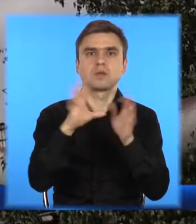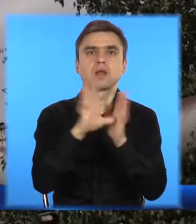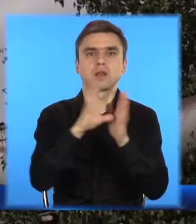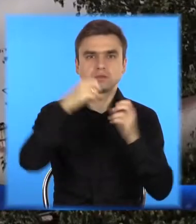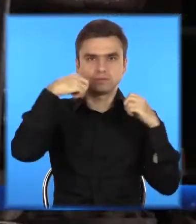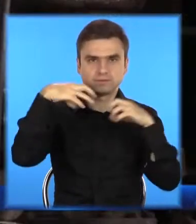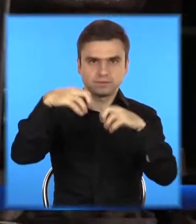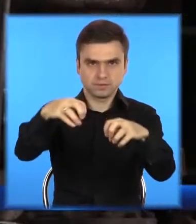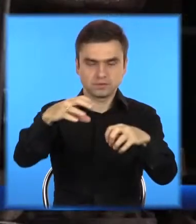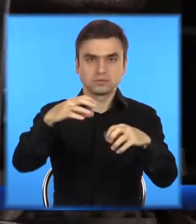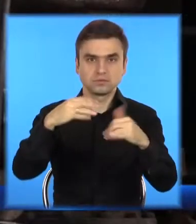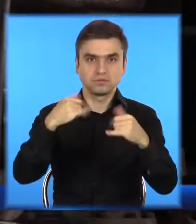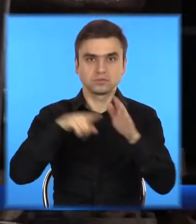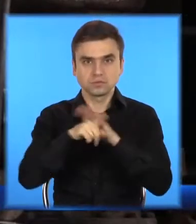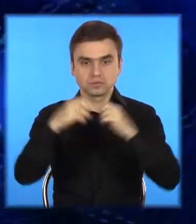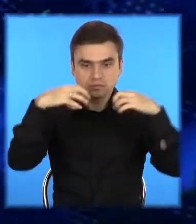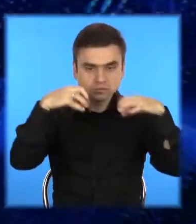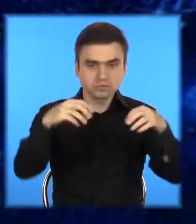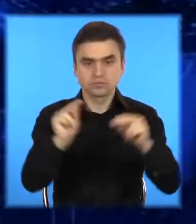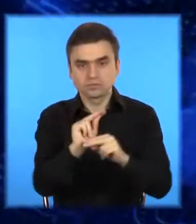ведуться на всіх шести котельнях.